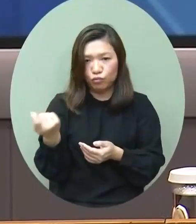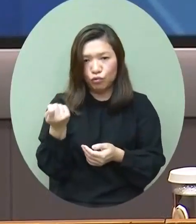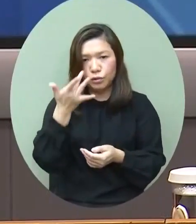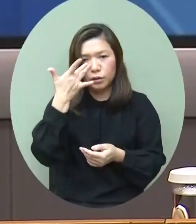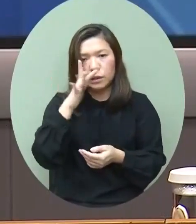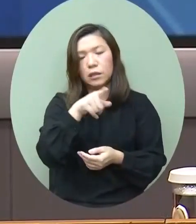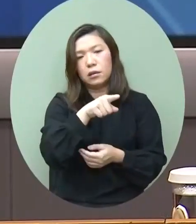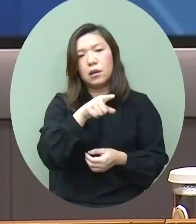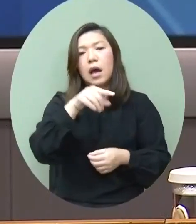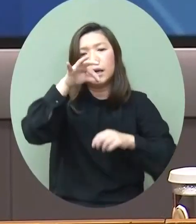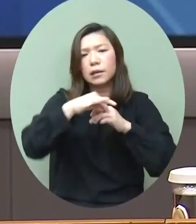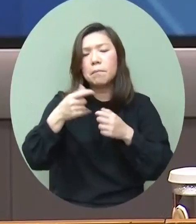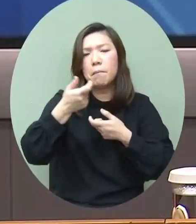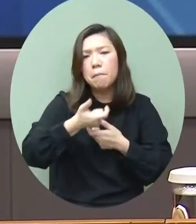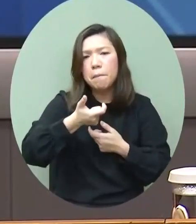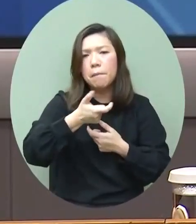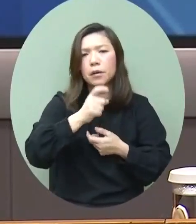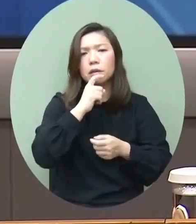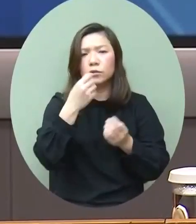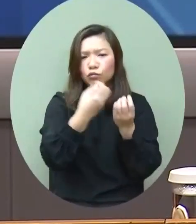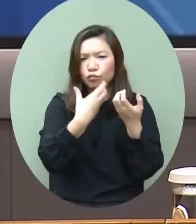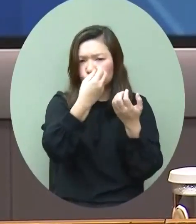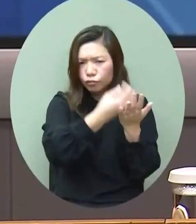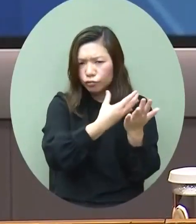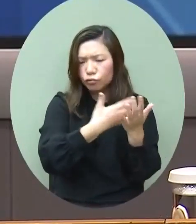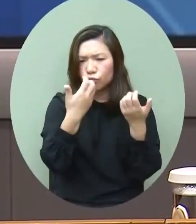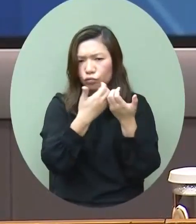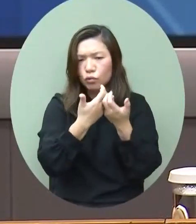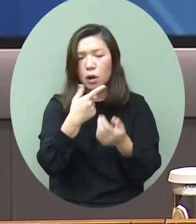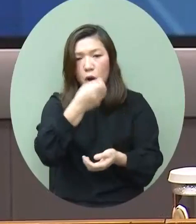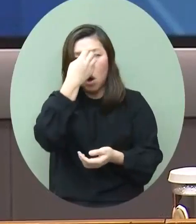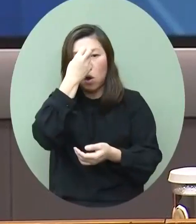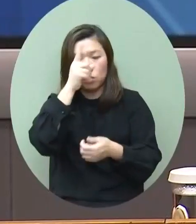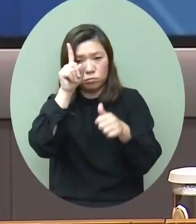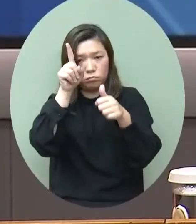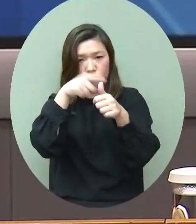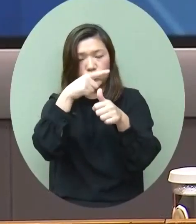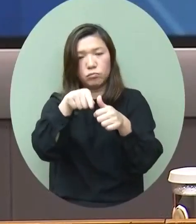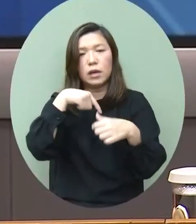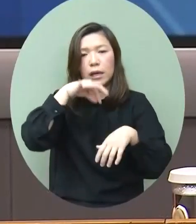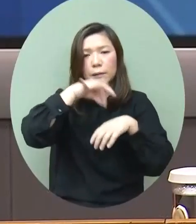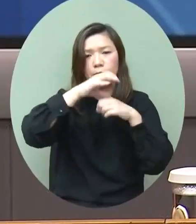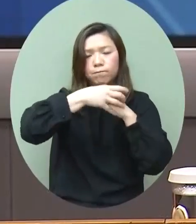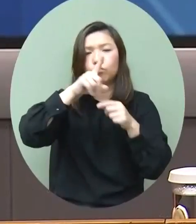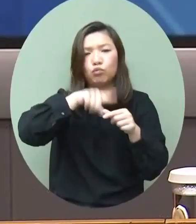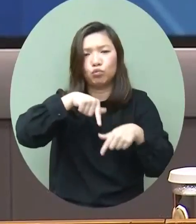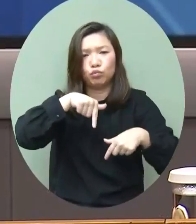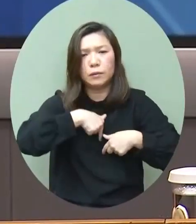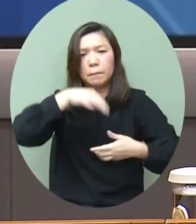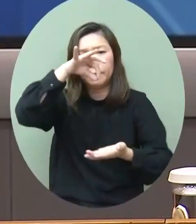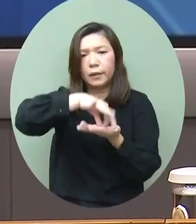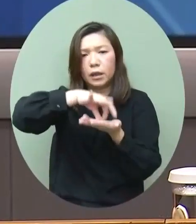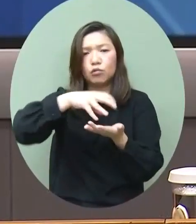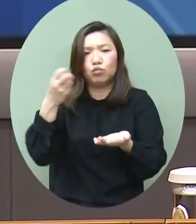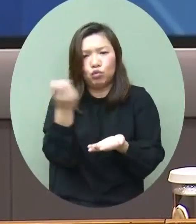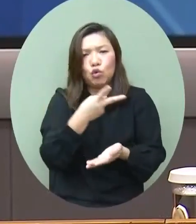一期全球金融中心指數的報告入面香港作為全球領先的金融中心的地位和實力也是再